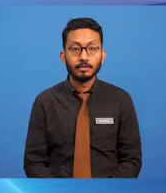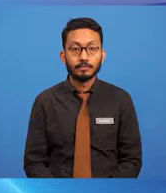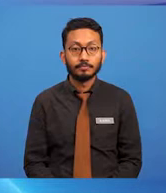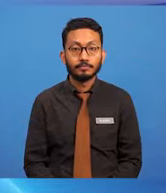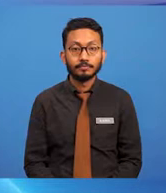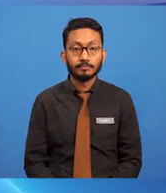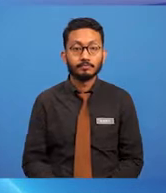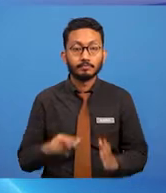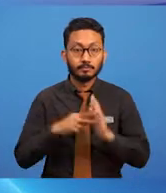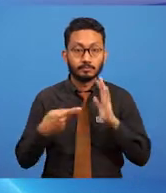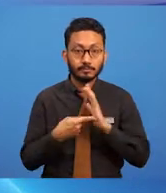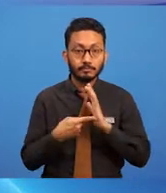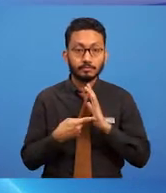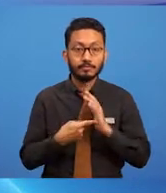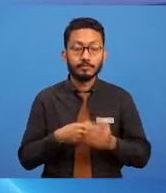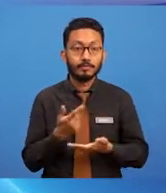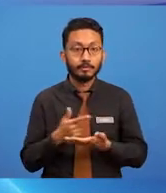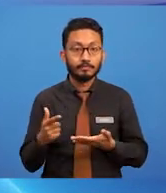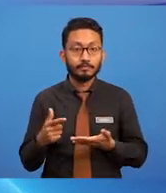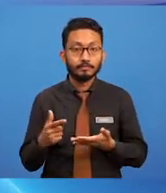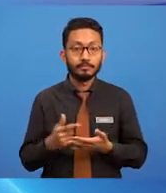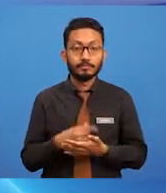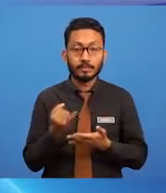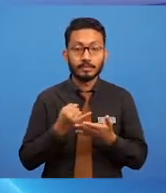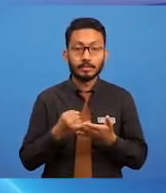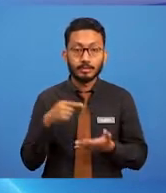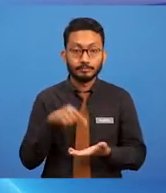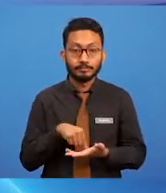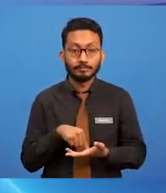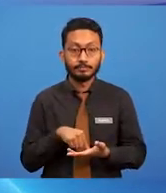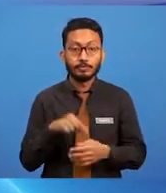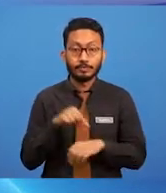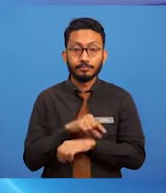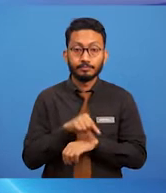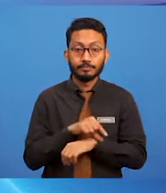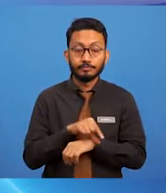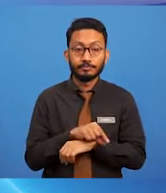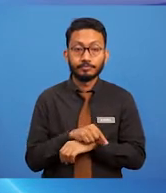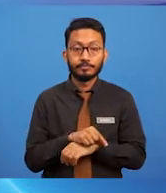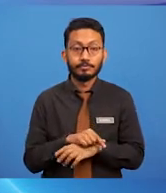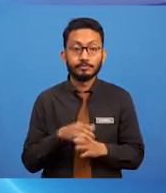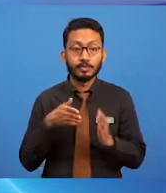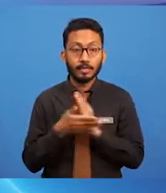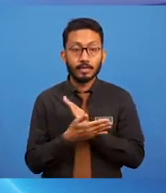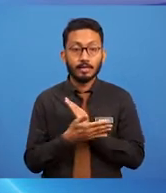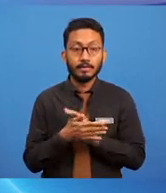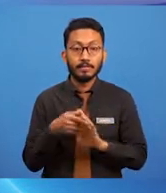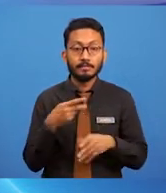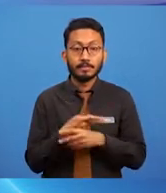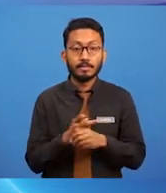Konsep lukisan ini selalu digunakan kepada perekat grafik animasi.